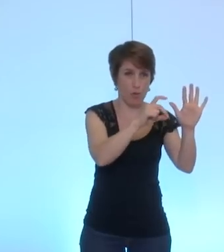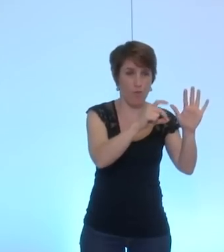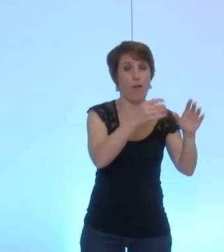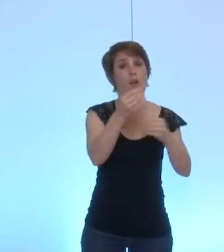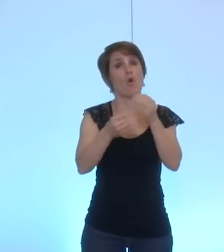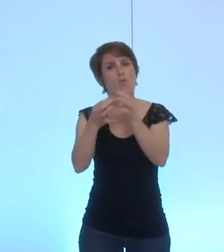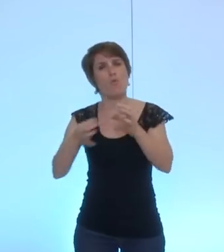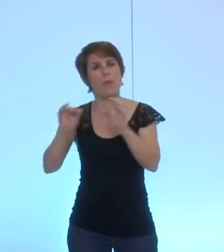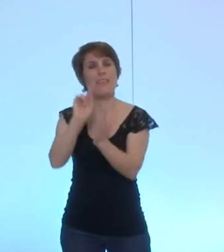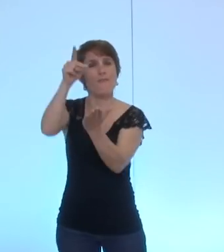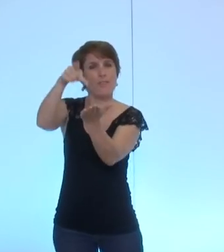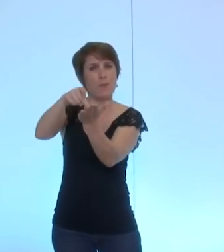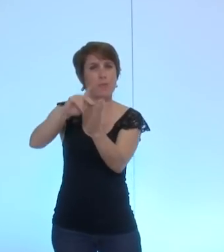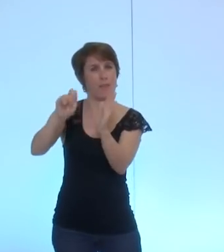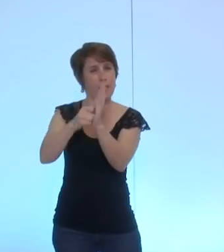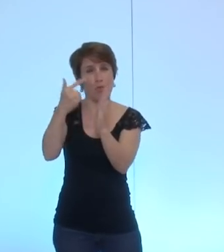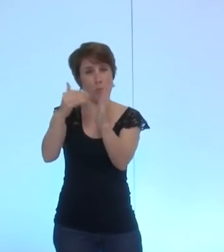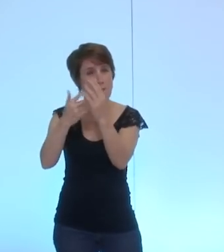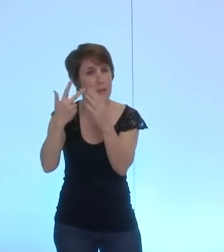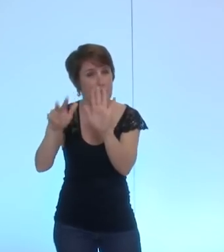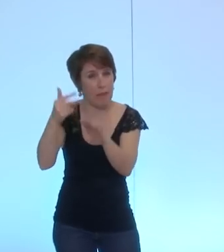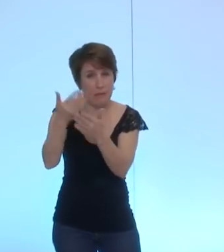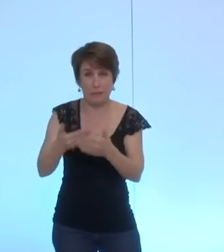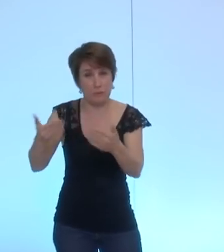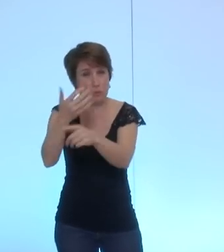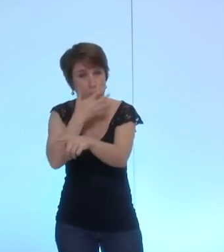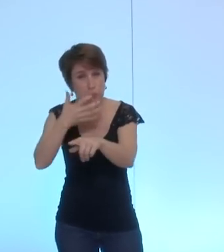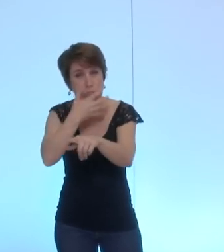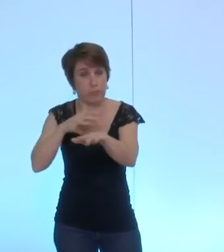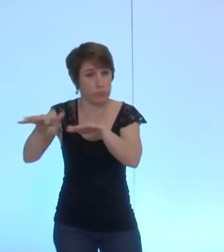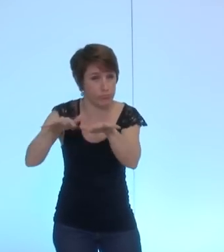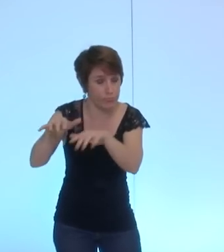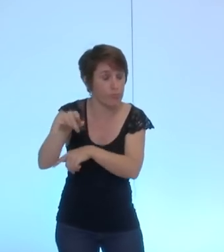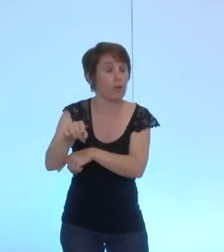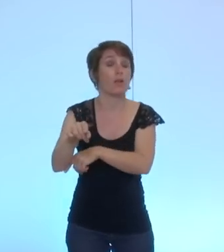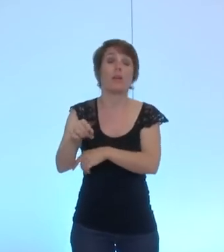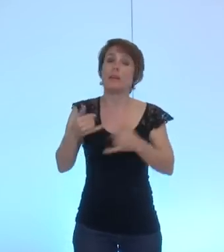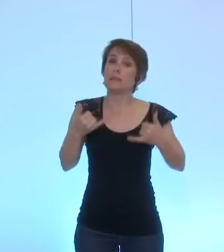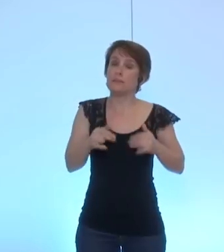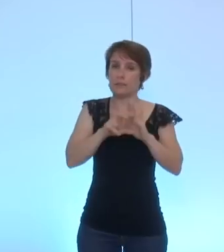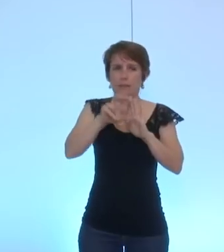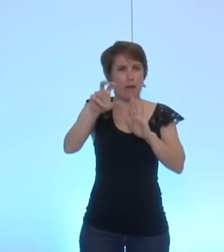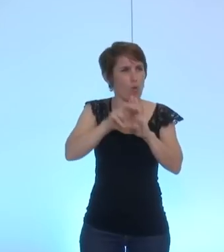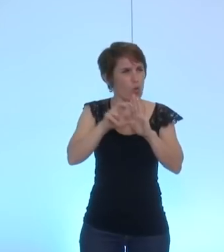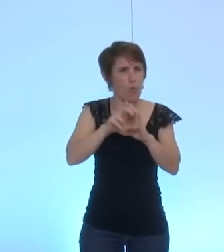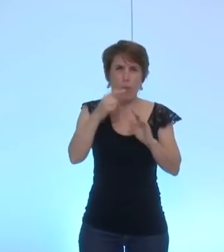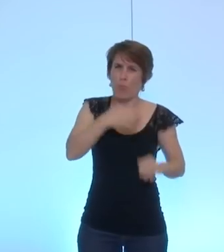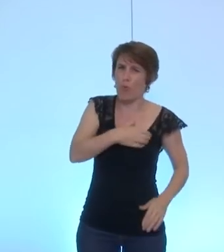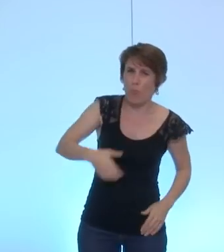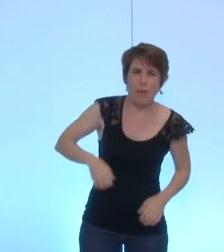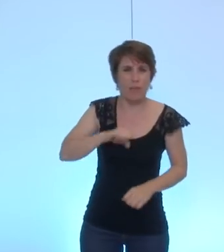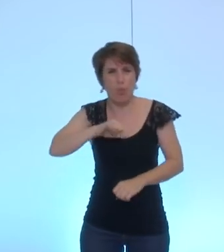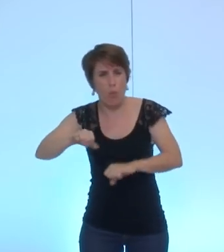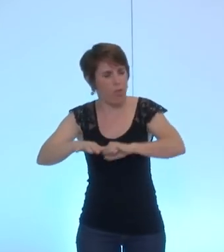2013 il y a ici à Grenoble quelles que soient les municipalités qui se